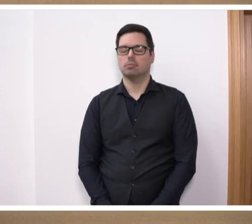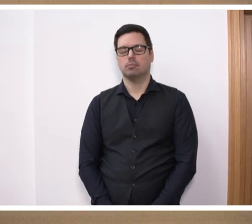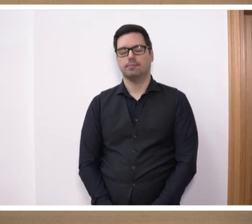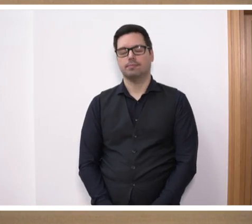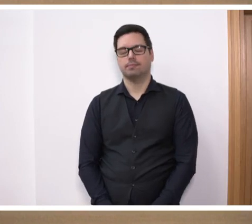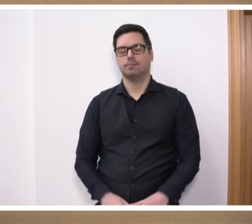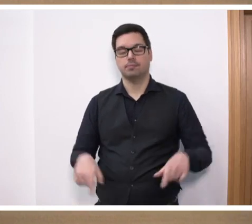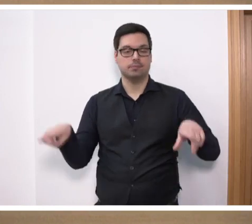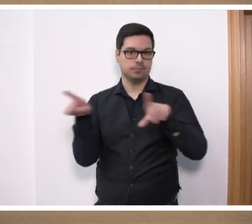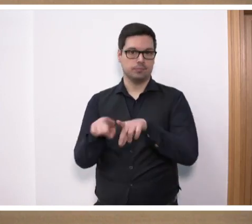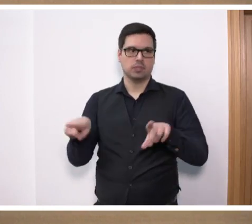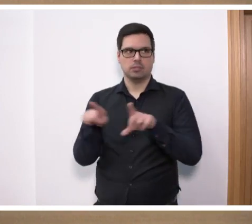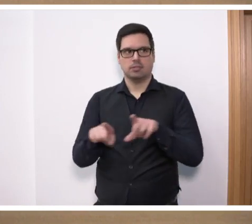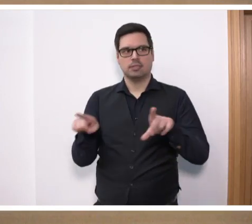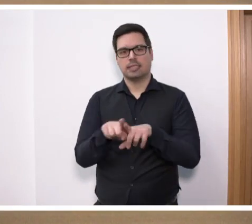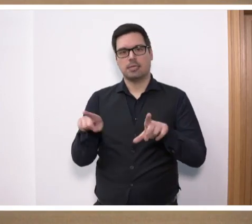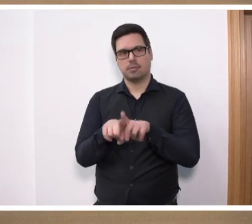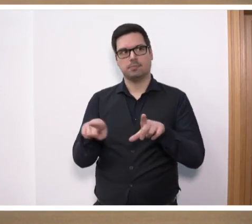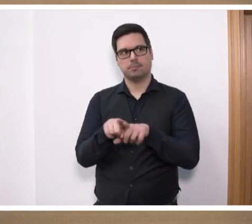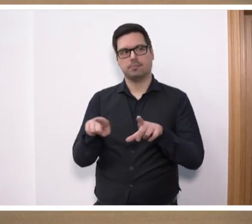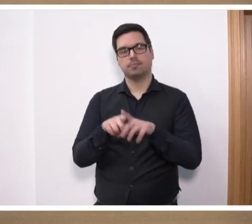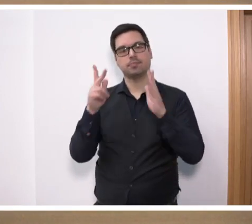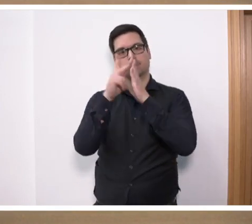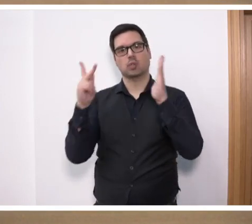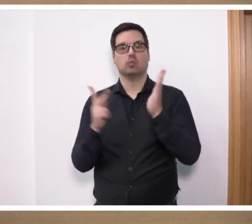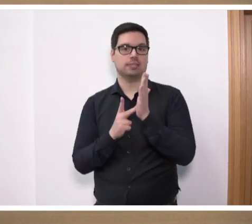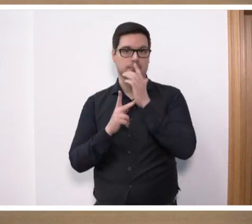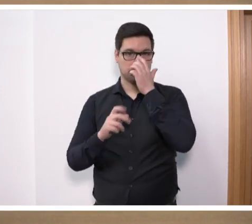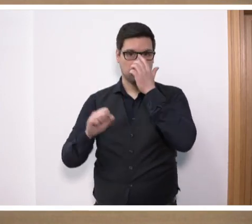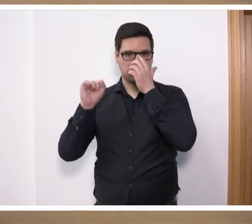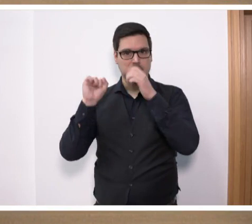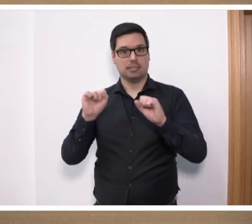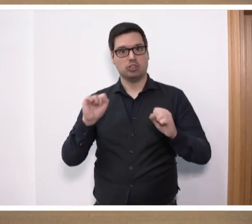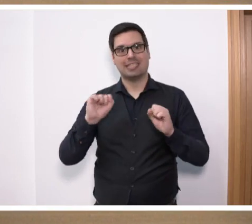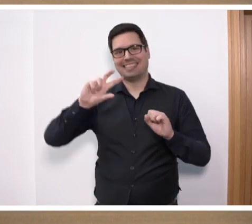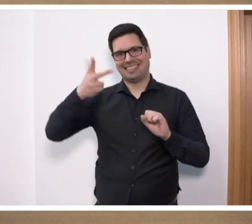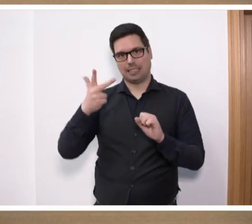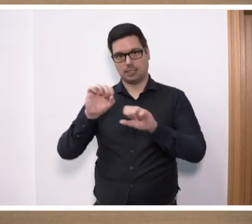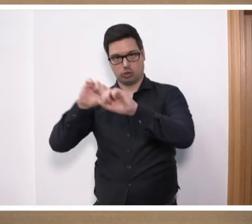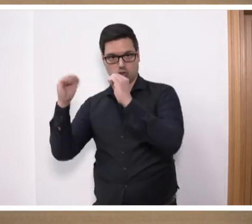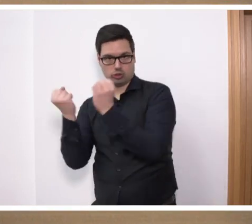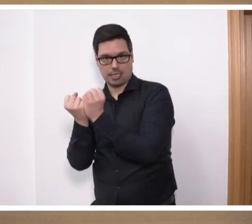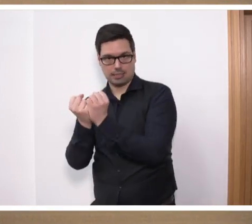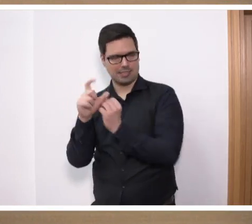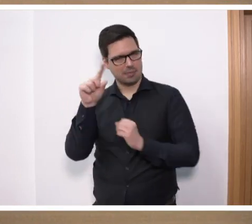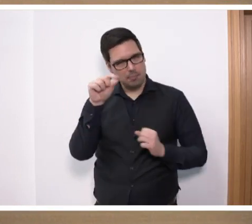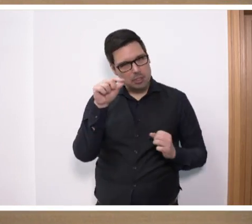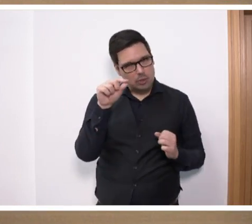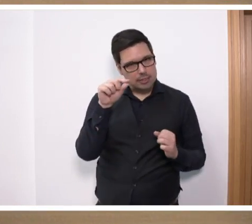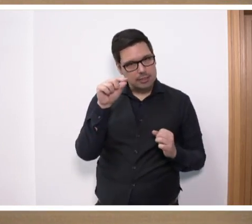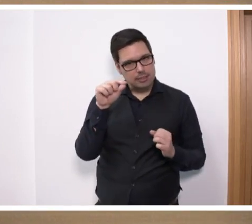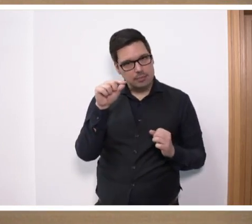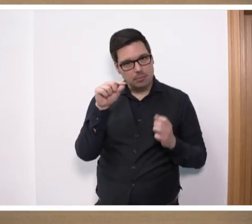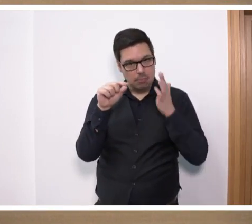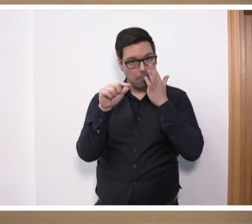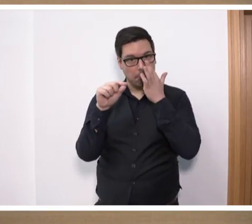Genauso sagen wir, dass wir für ein Konzept der sicheren Drittstaaten eintreten. Was meine ich also damit konkret? Das